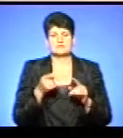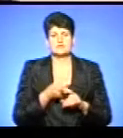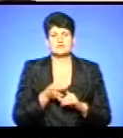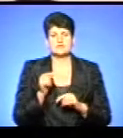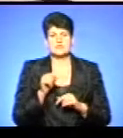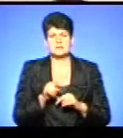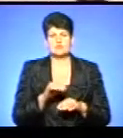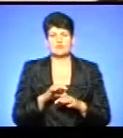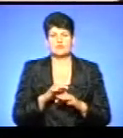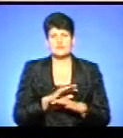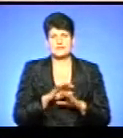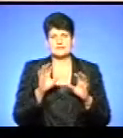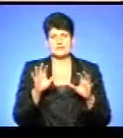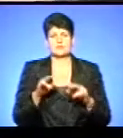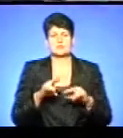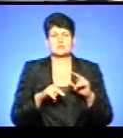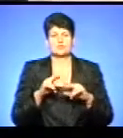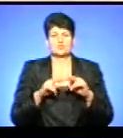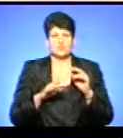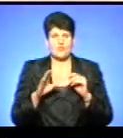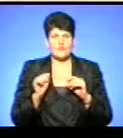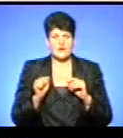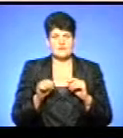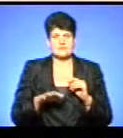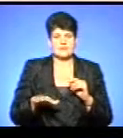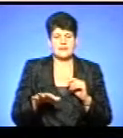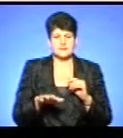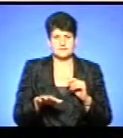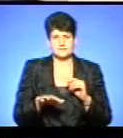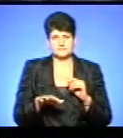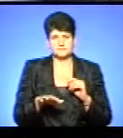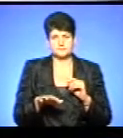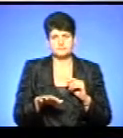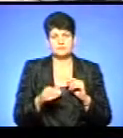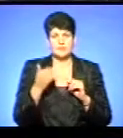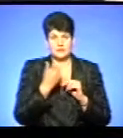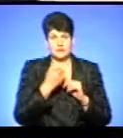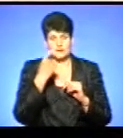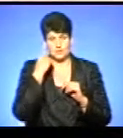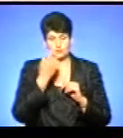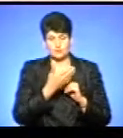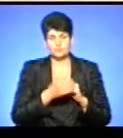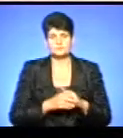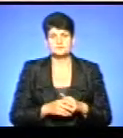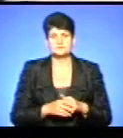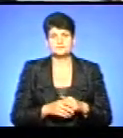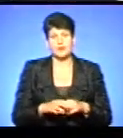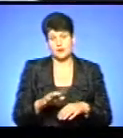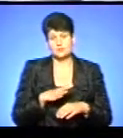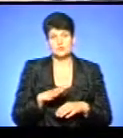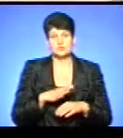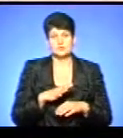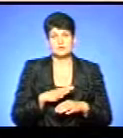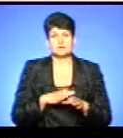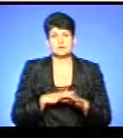проводиться незаконна забудова ділянки, на їхню думку. Були виконані